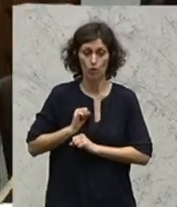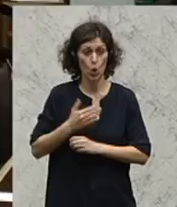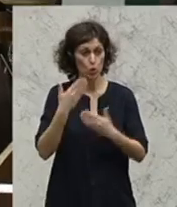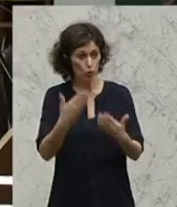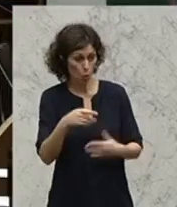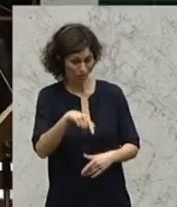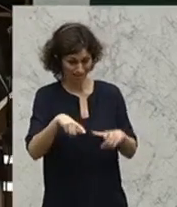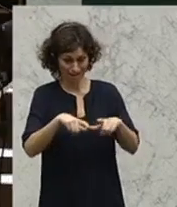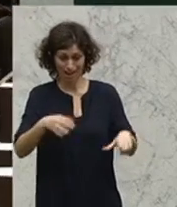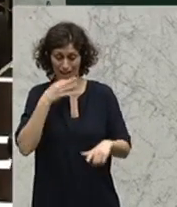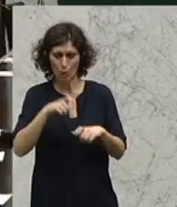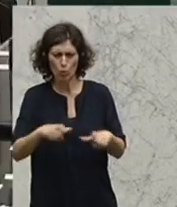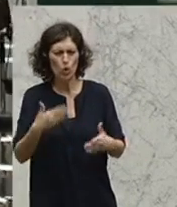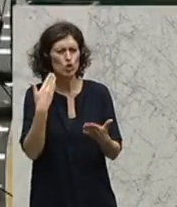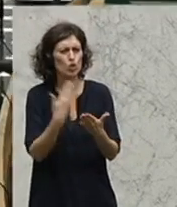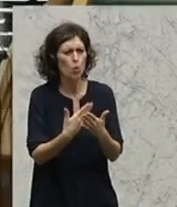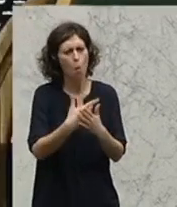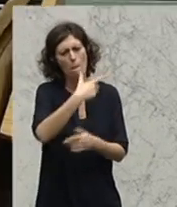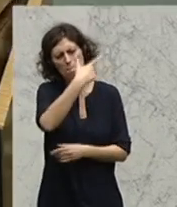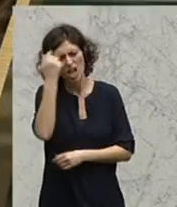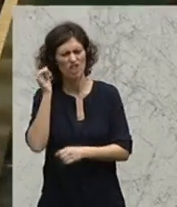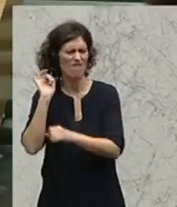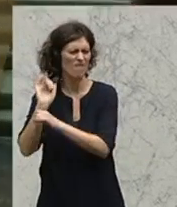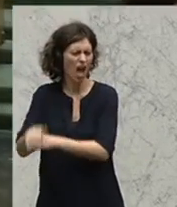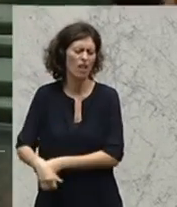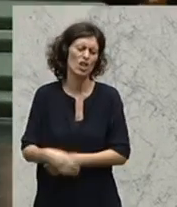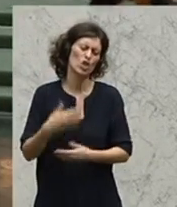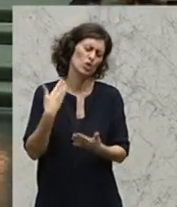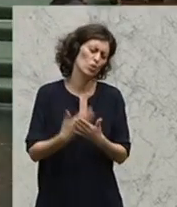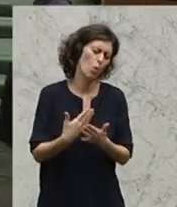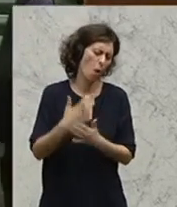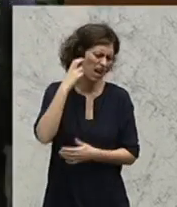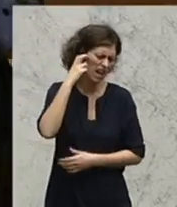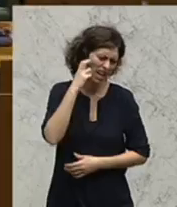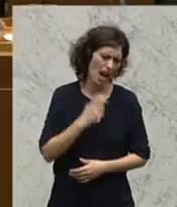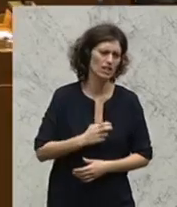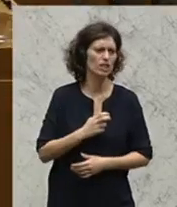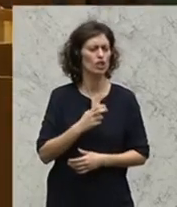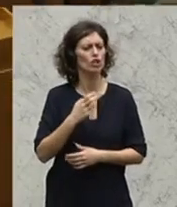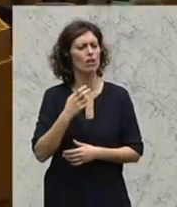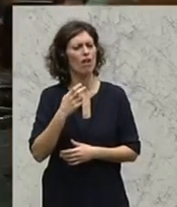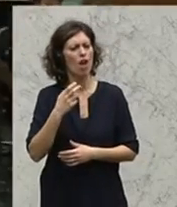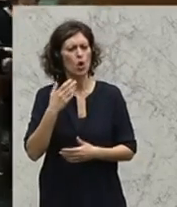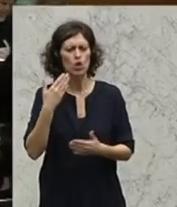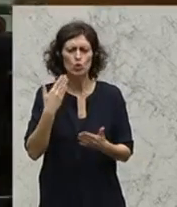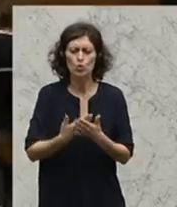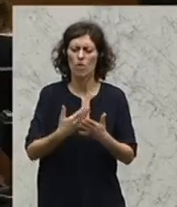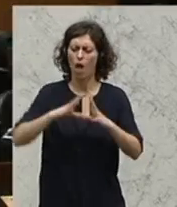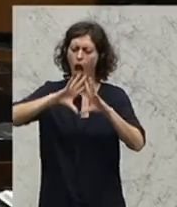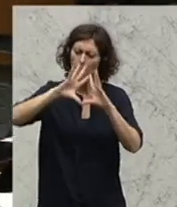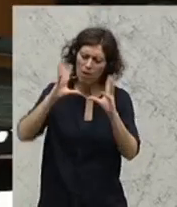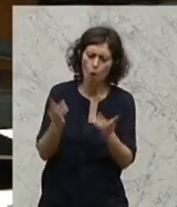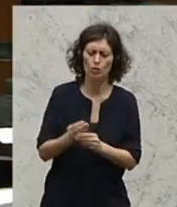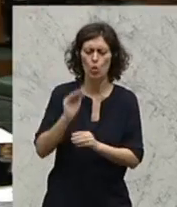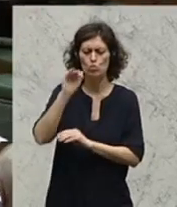Rednerpult derart menschenverachtendes, derart rassistisches, ausgerechnet pauschal über